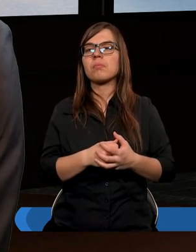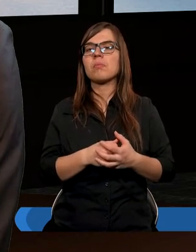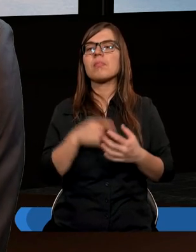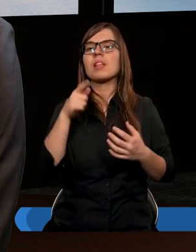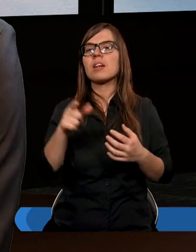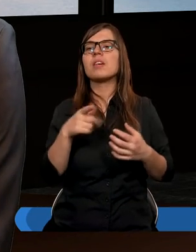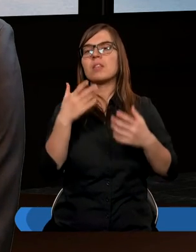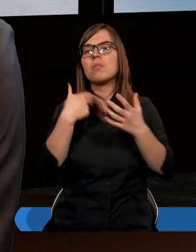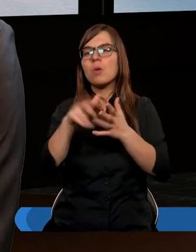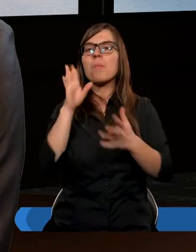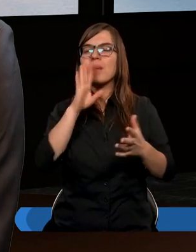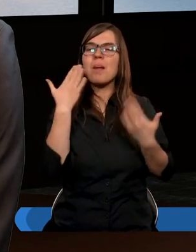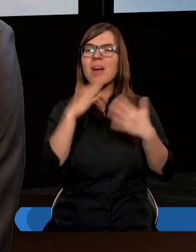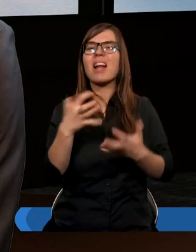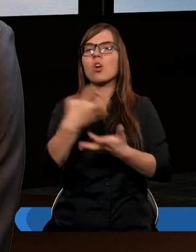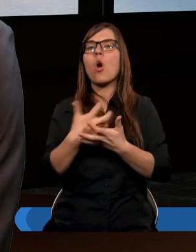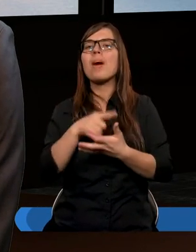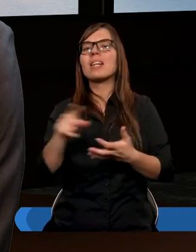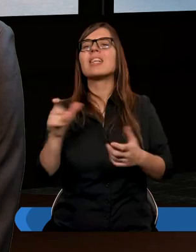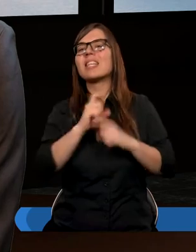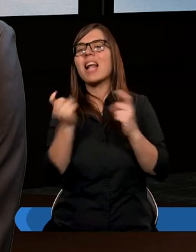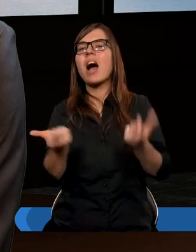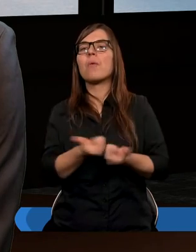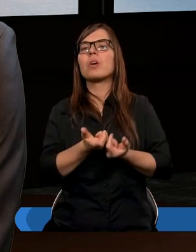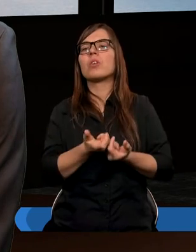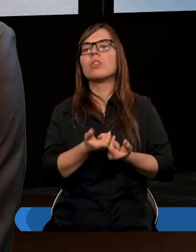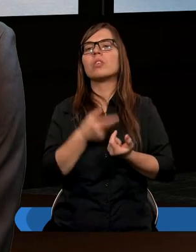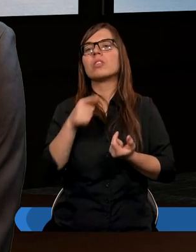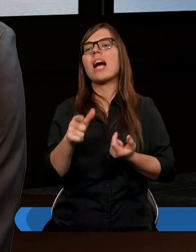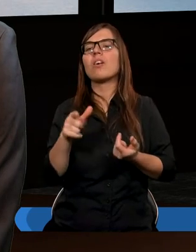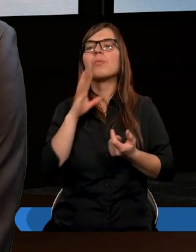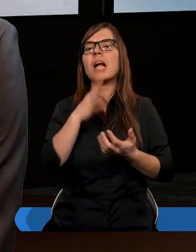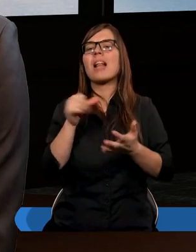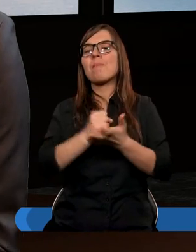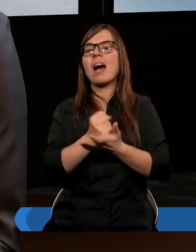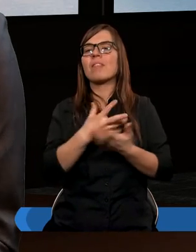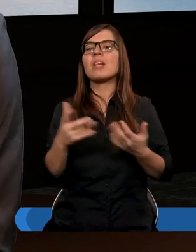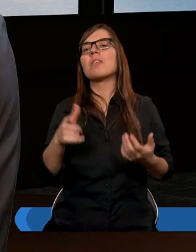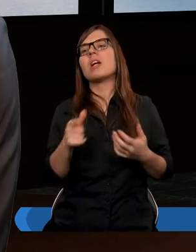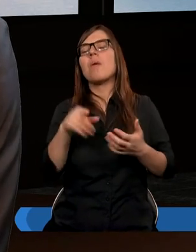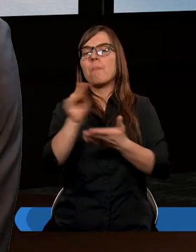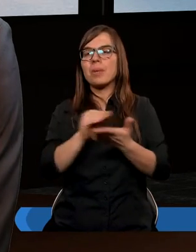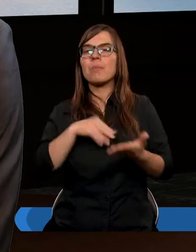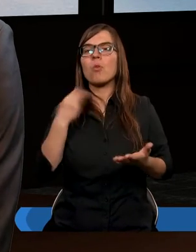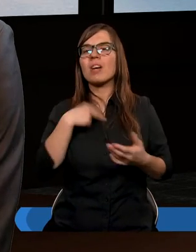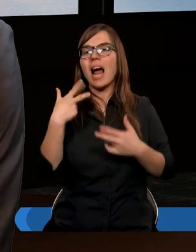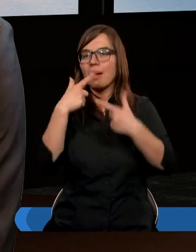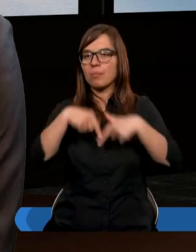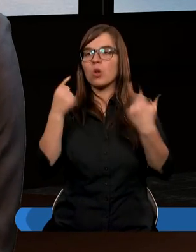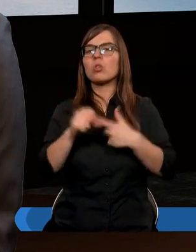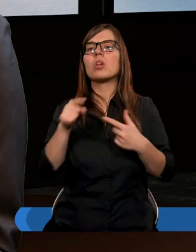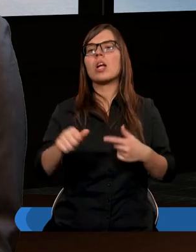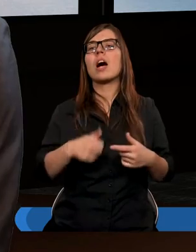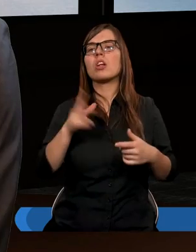że dochodzi do wniosku, że to tak naprawdę gromadzenie jest całkowicie puste, bez sensu. A Biblia nas do tego przekonuje, żebyśmy